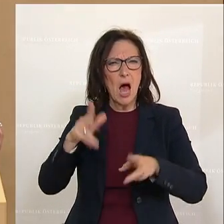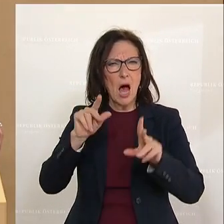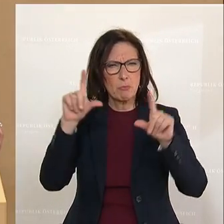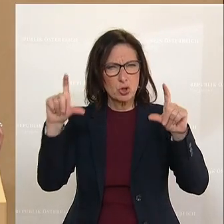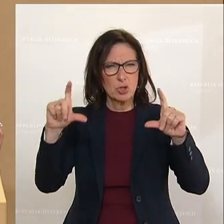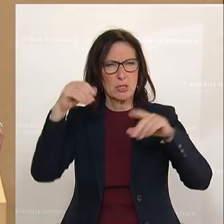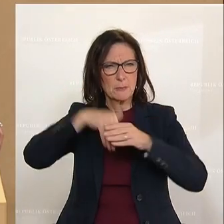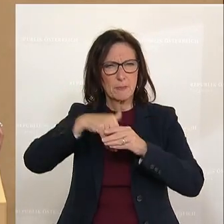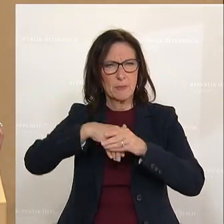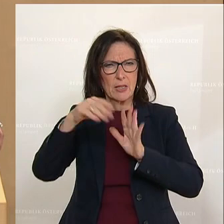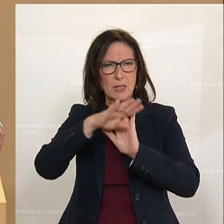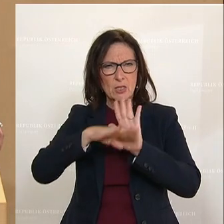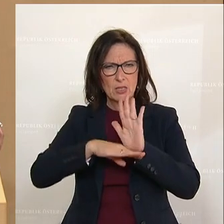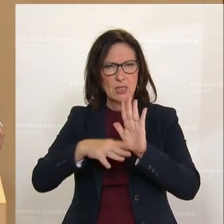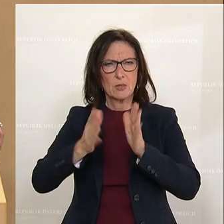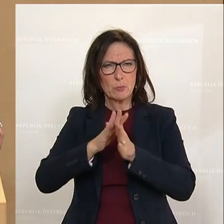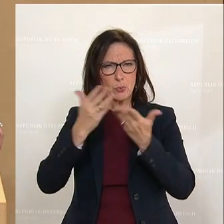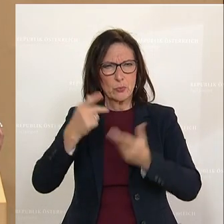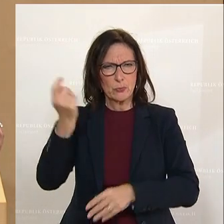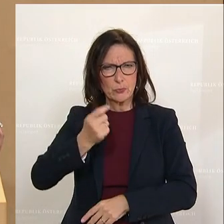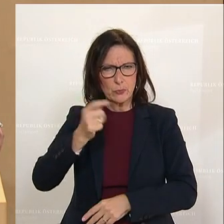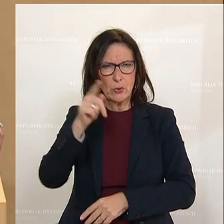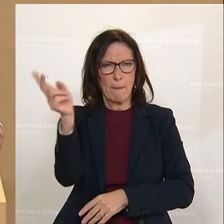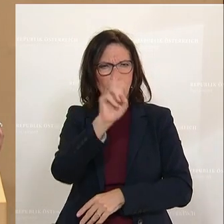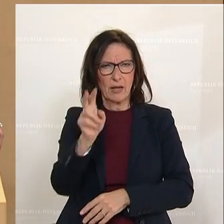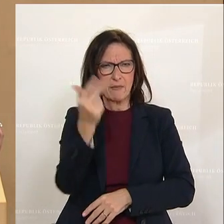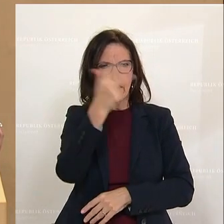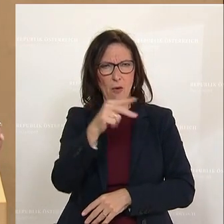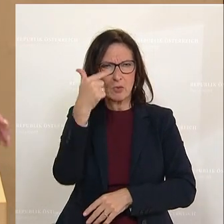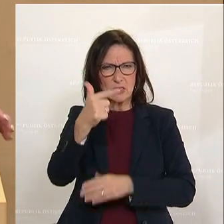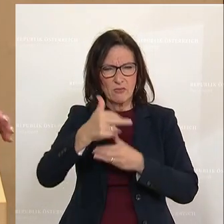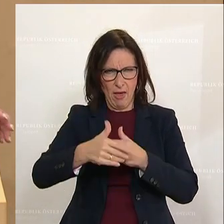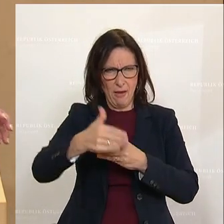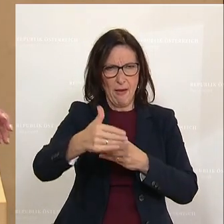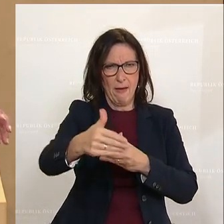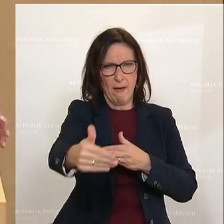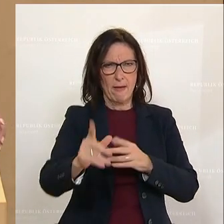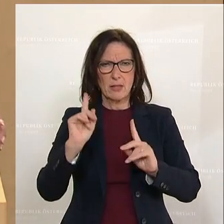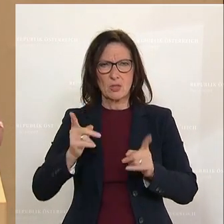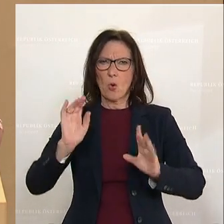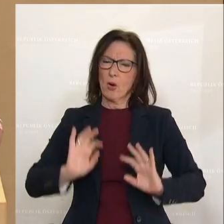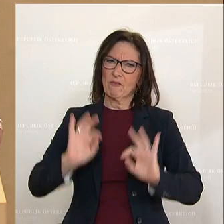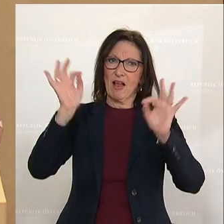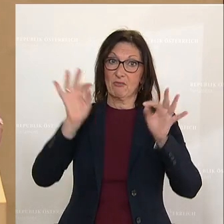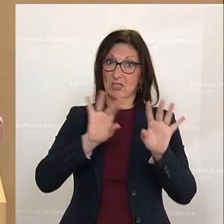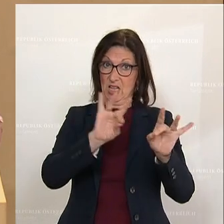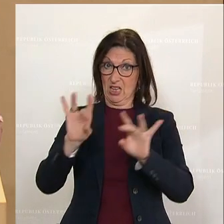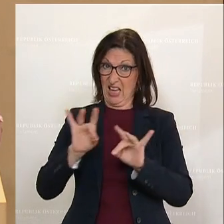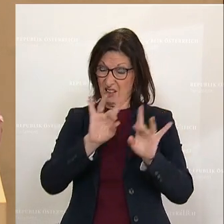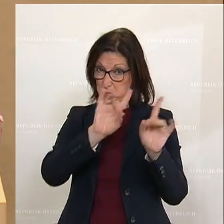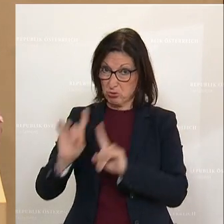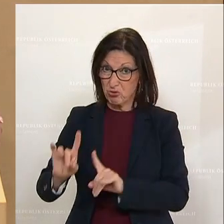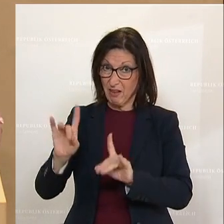des Strafgesetzbuches betreffend die Paragraphen 302 fortfolgend, die über einen qualifizierten Tatbestand verfügen, die